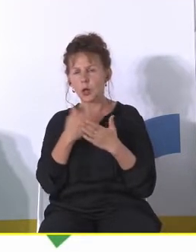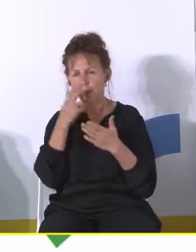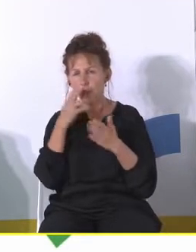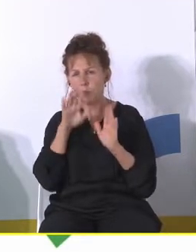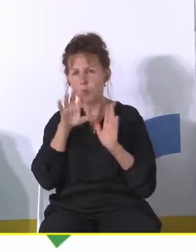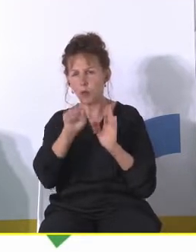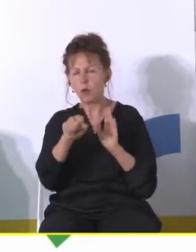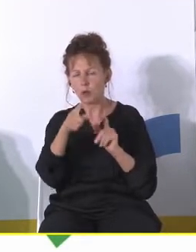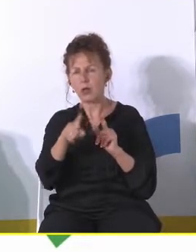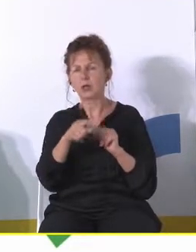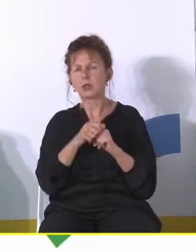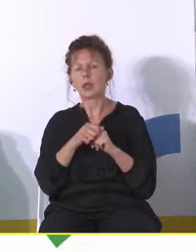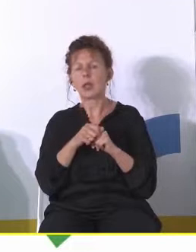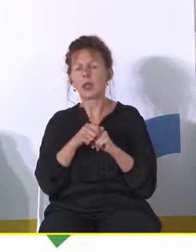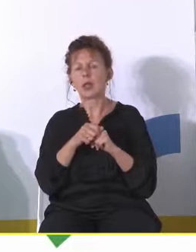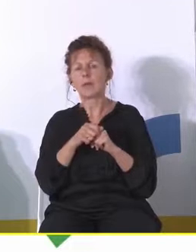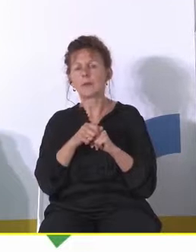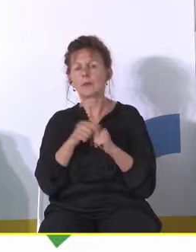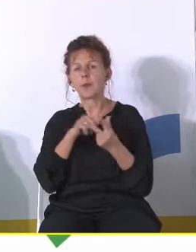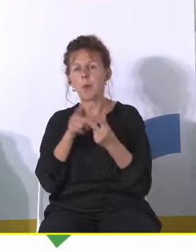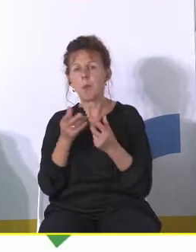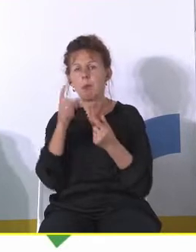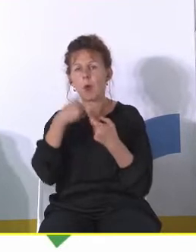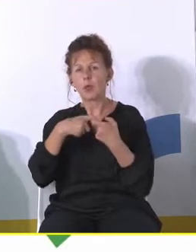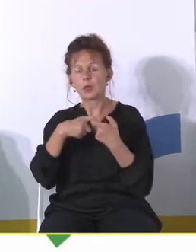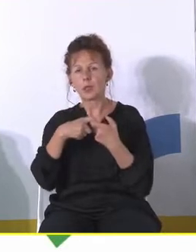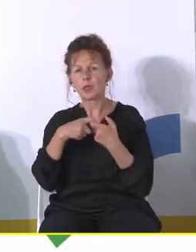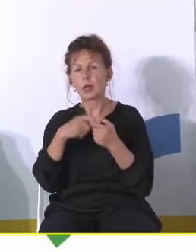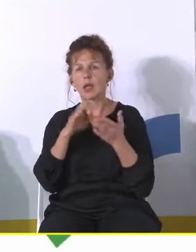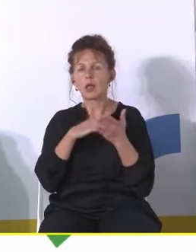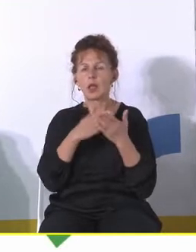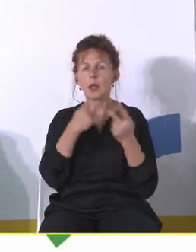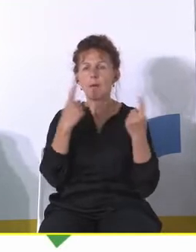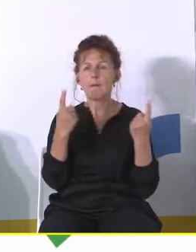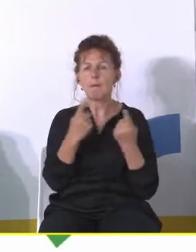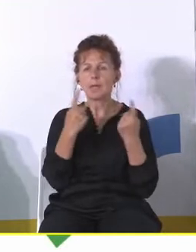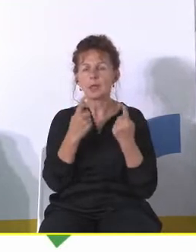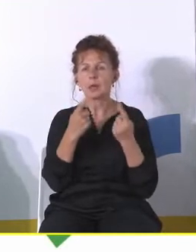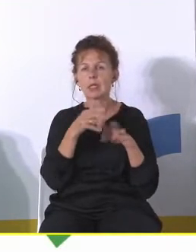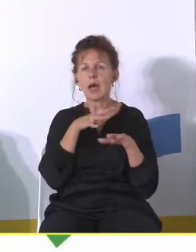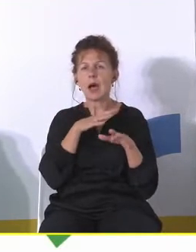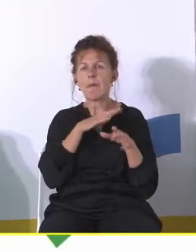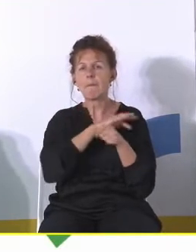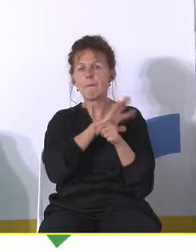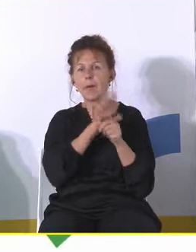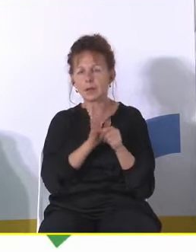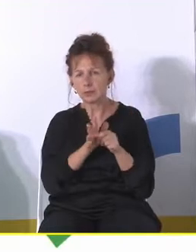połączenie tych różnych elementów chodzi mi o sytuację pandemii skupię się na tym aspekcie